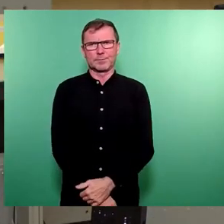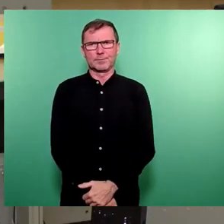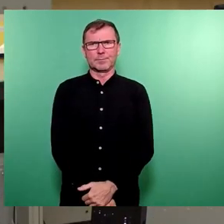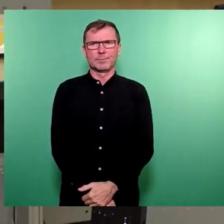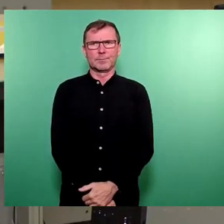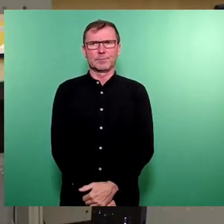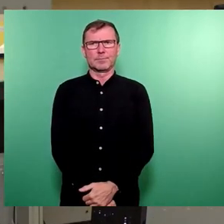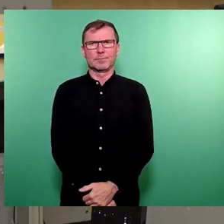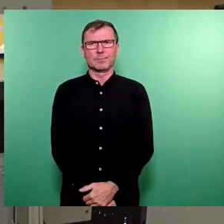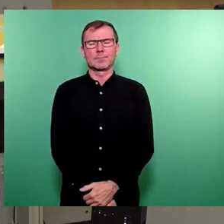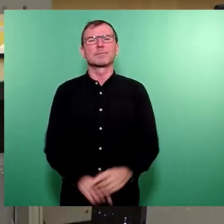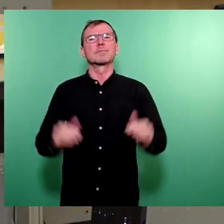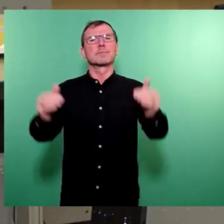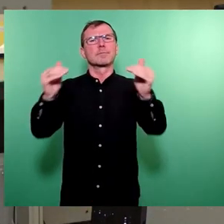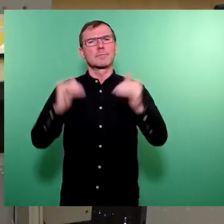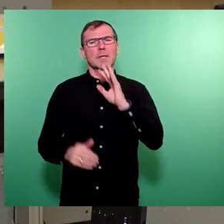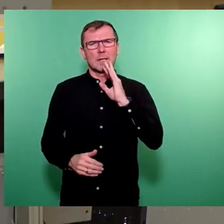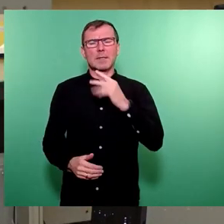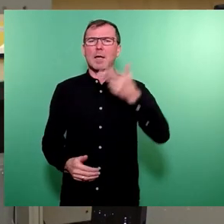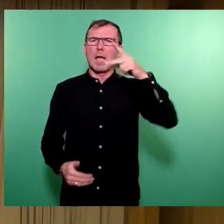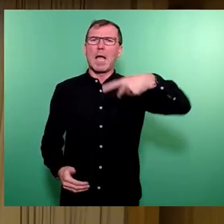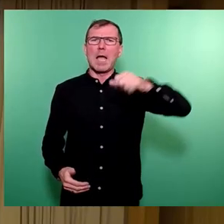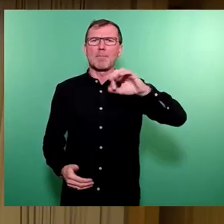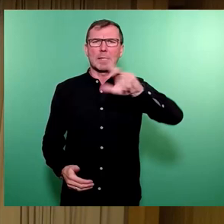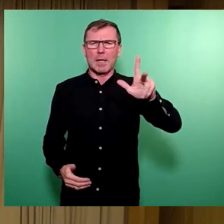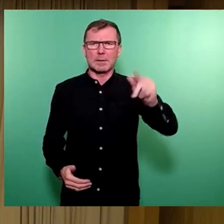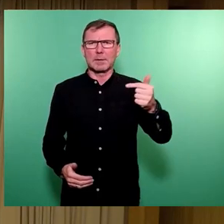So, als nächster Redner Herr Pinkert, dann Herr Schulte-Bissermann.